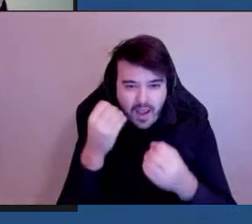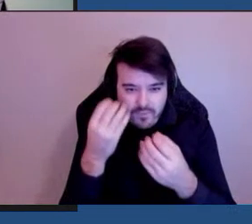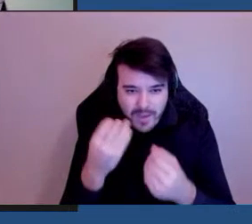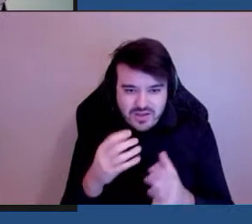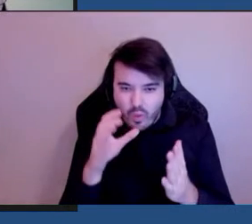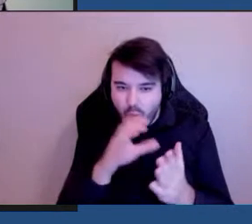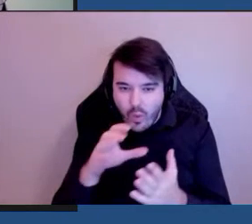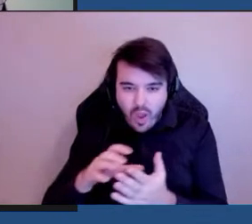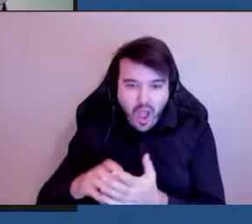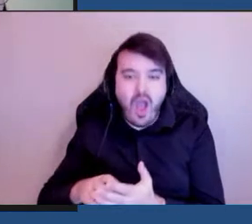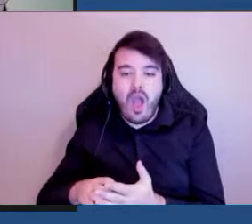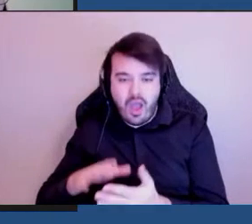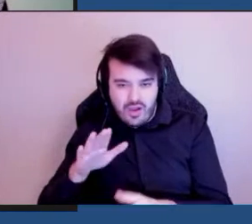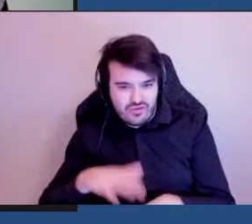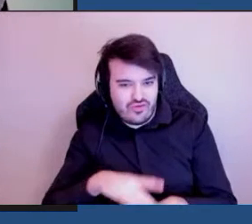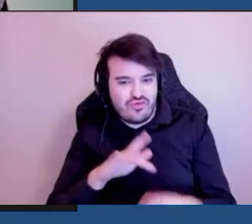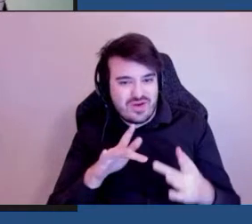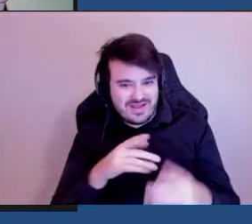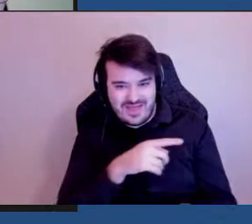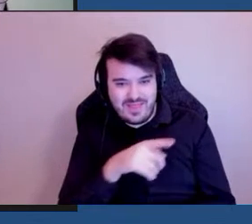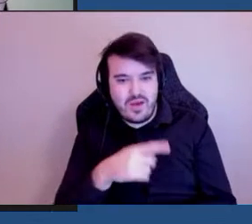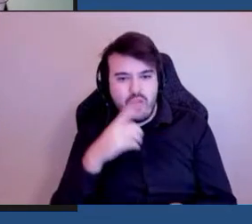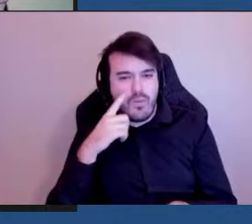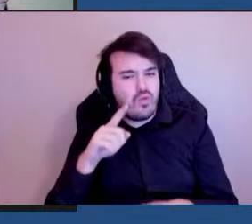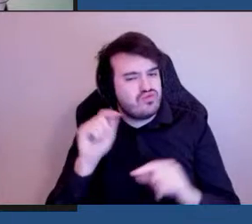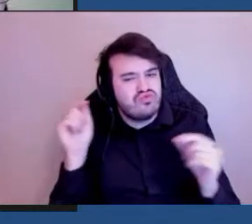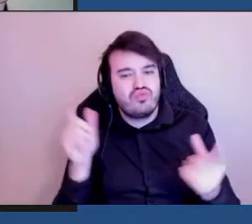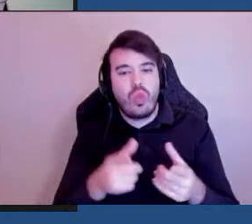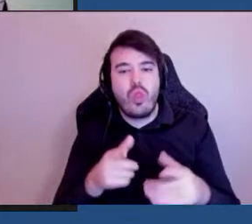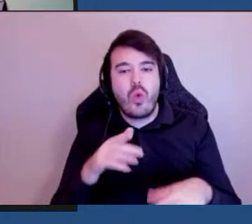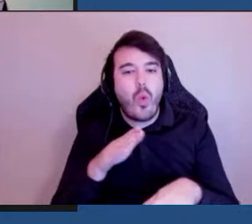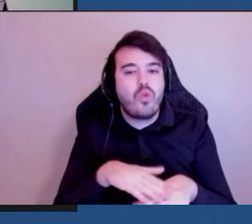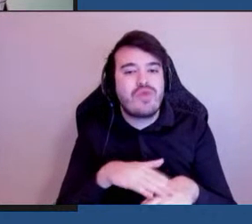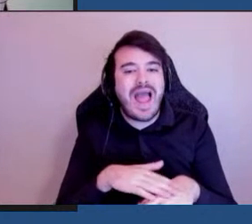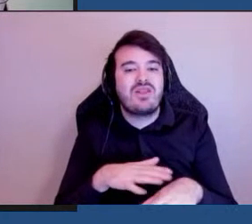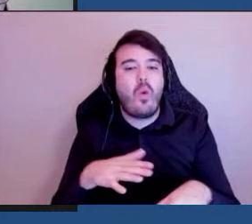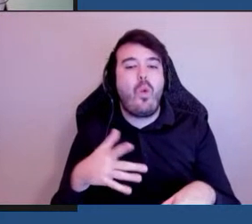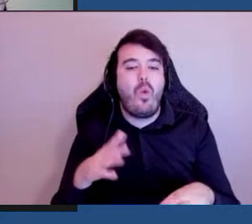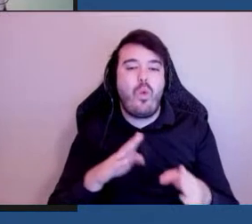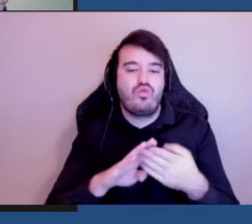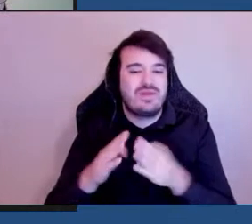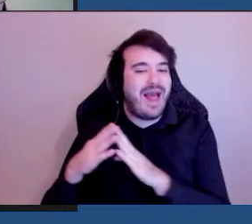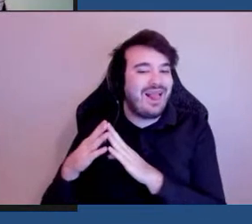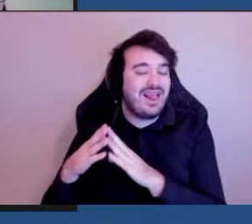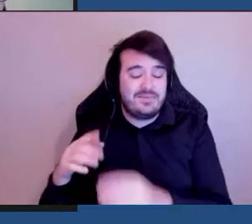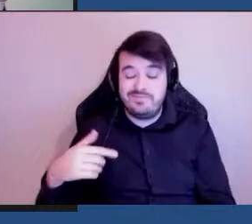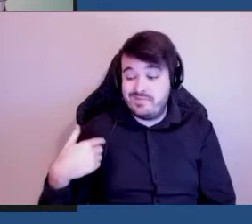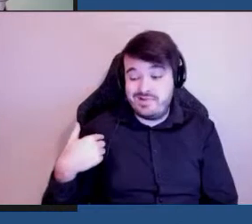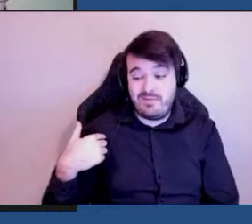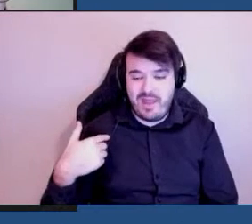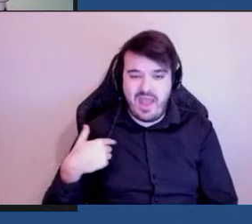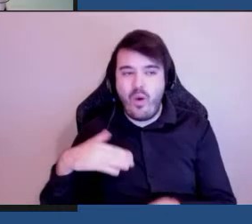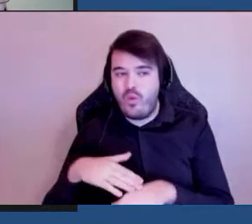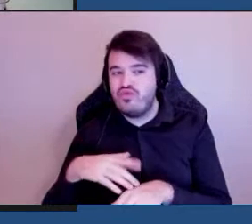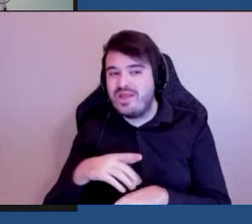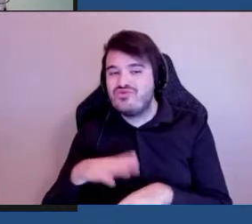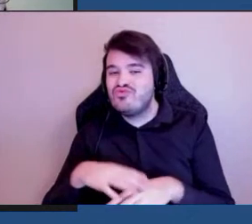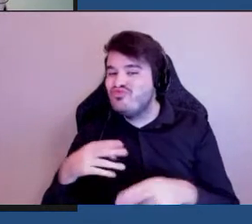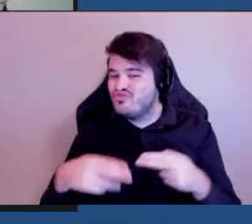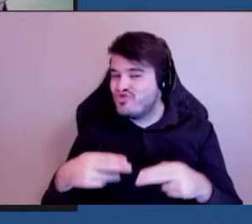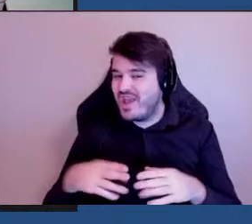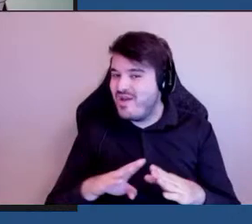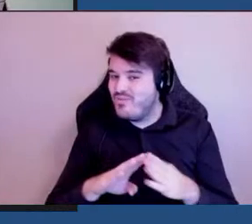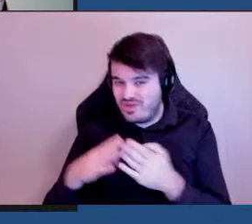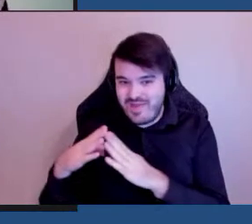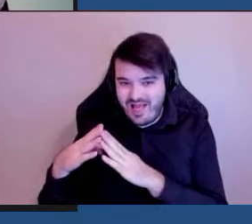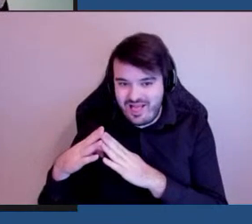site web pour toutes les consultations municipales récemment on consultait sur le budget municipal